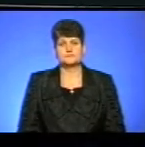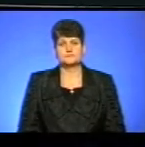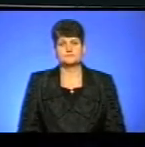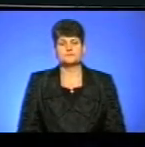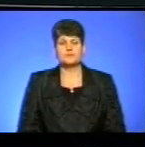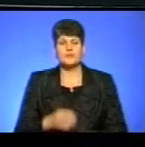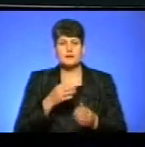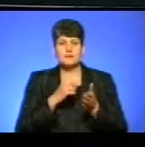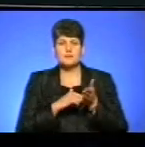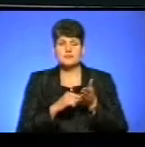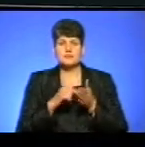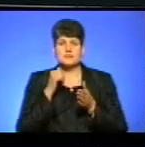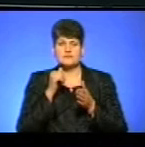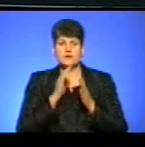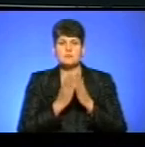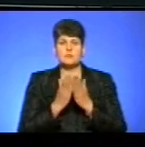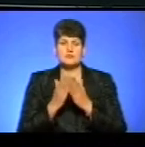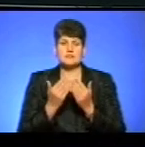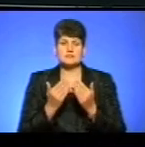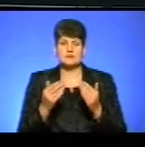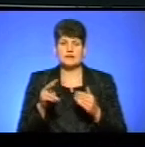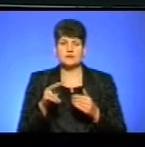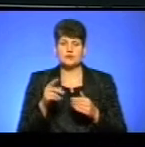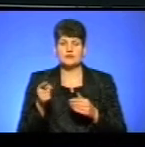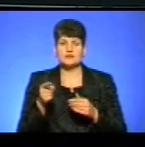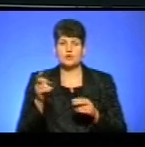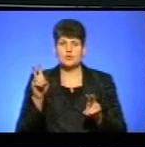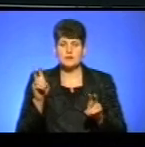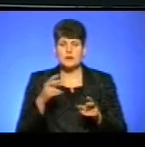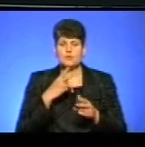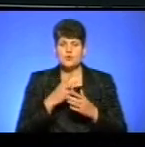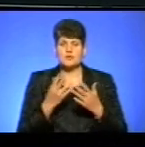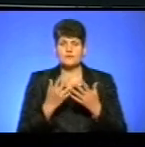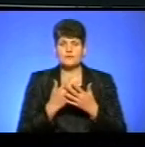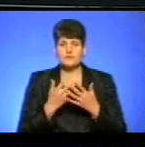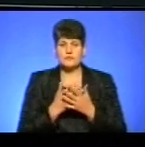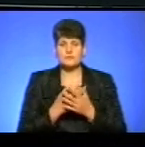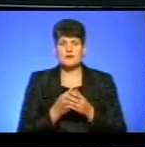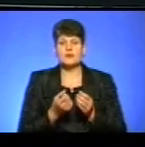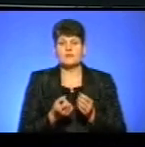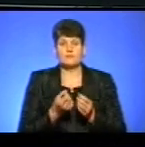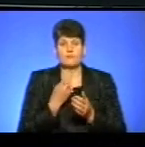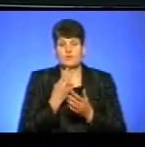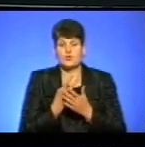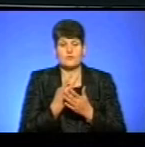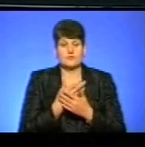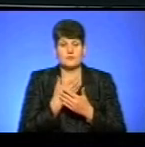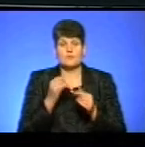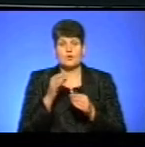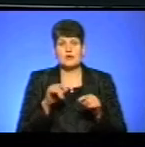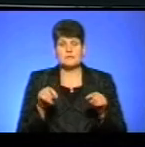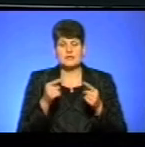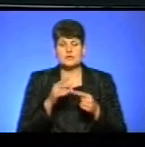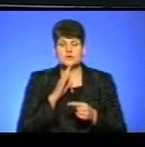Зазначу, завтра у бібліотеці музеї літератур на Тернопілля покажуть фільм «Явних проявів немає» – про реабілітацію